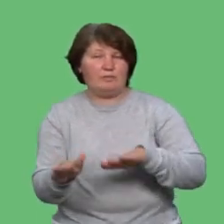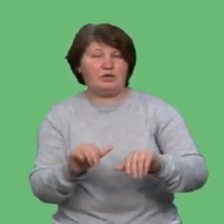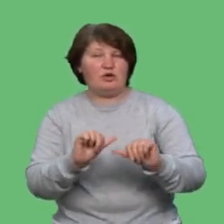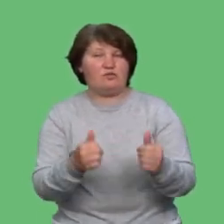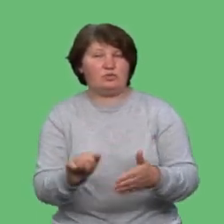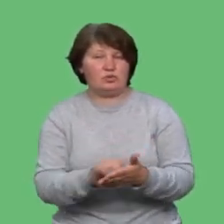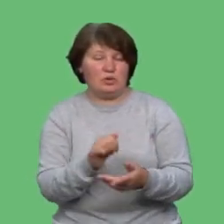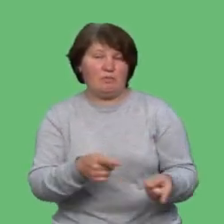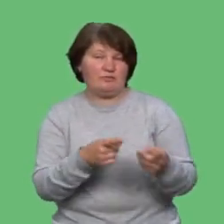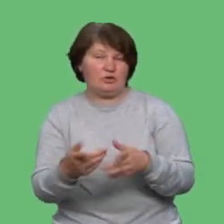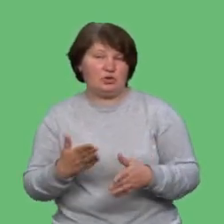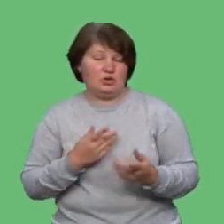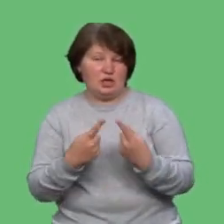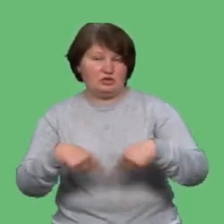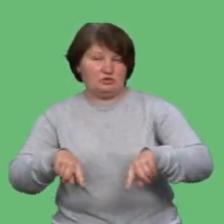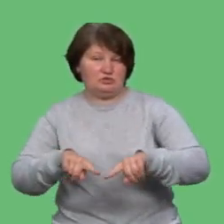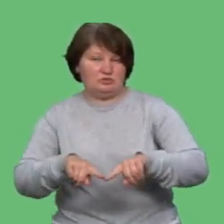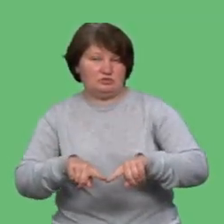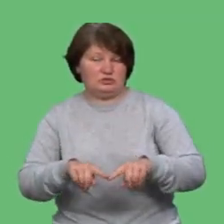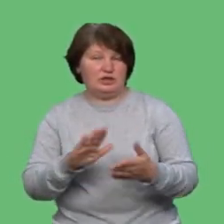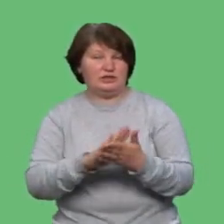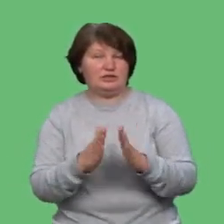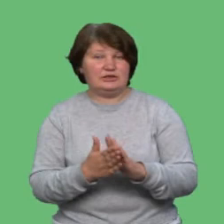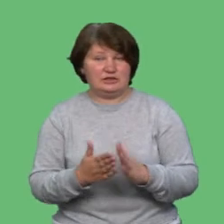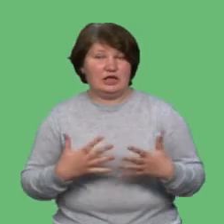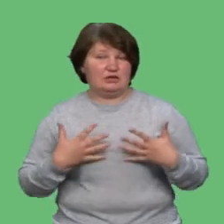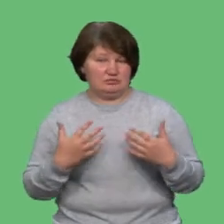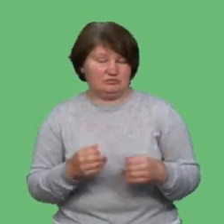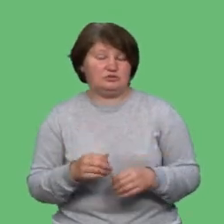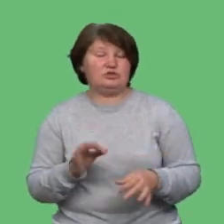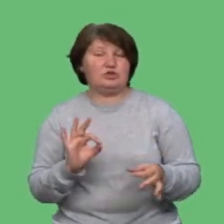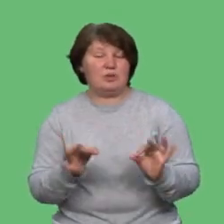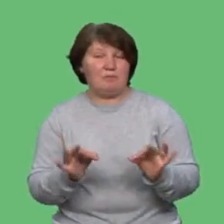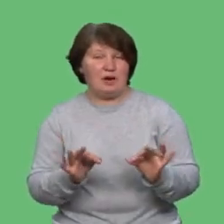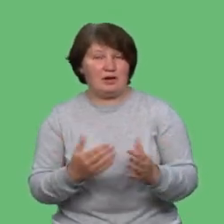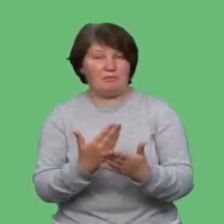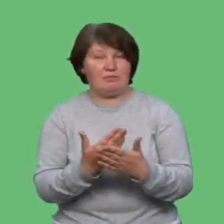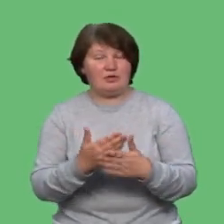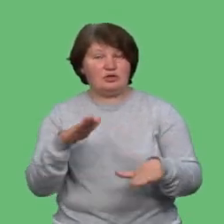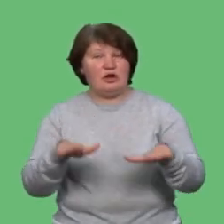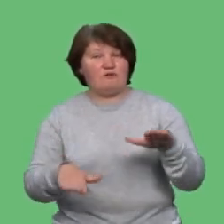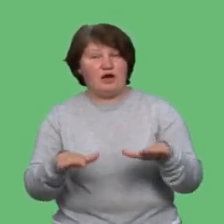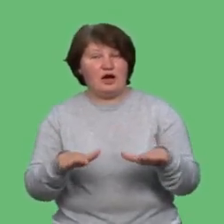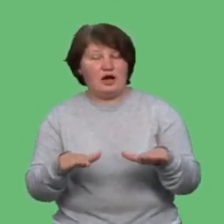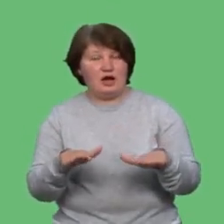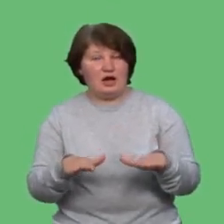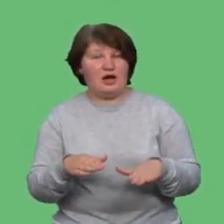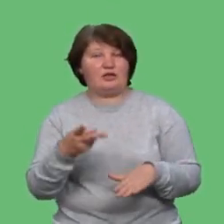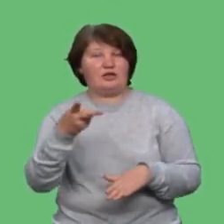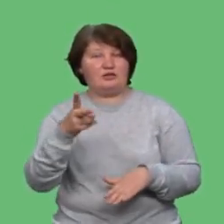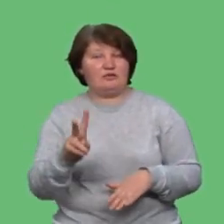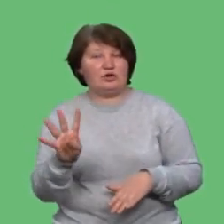перевели до нас в лікарство. Загальний стан дитини є задовільний. Десь приблизно вага при поступленні у нас 2